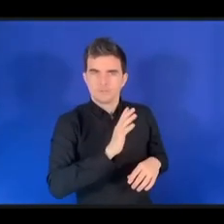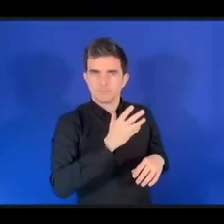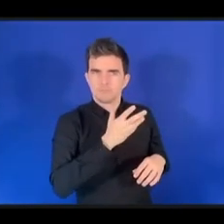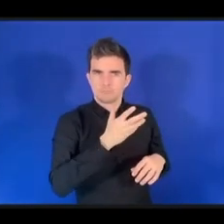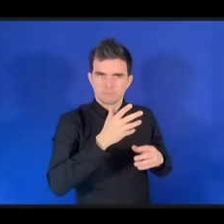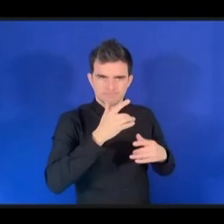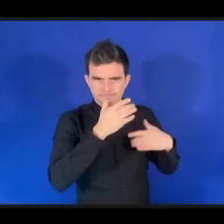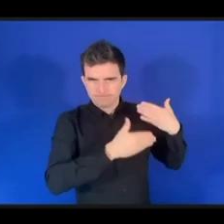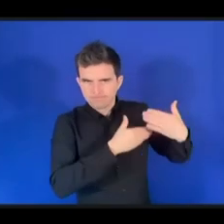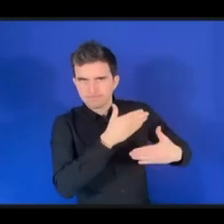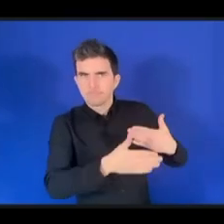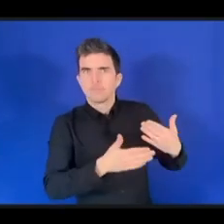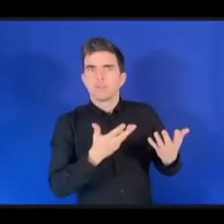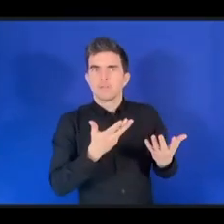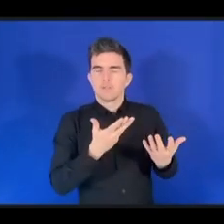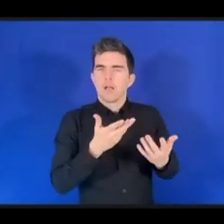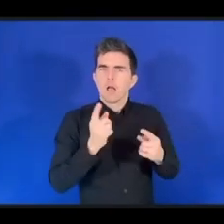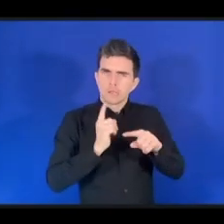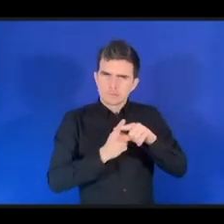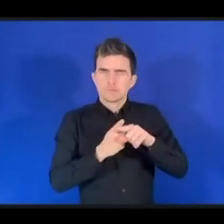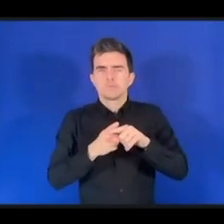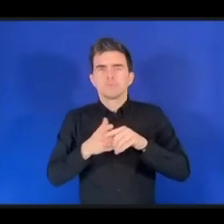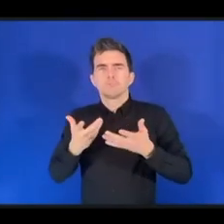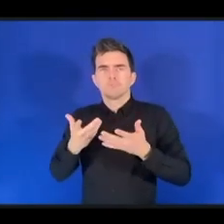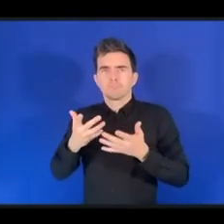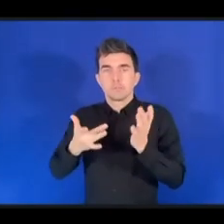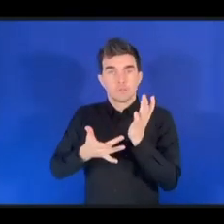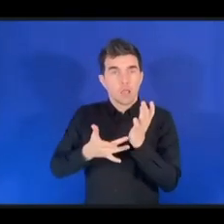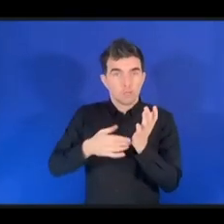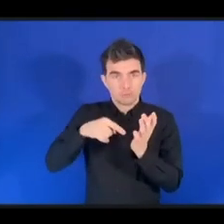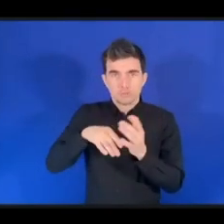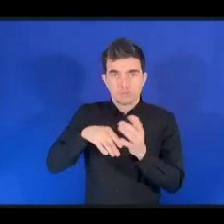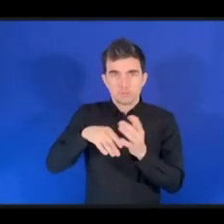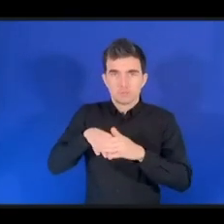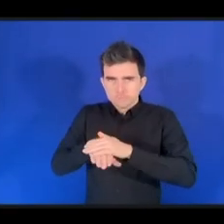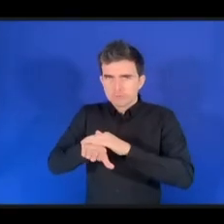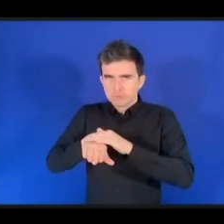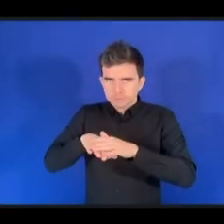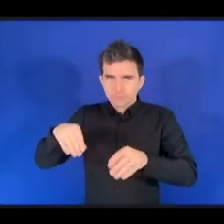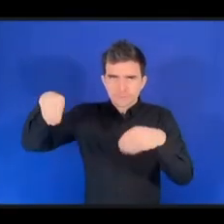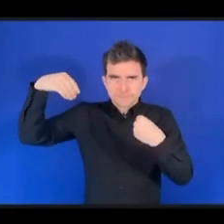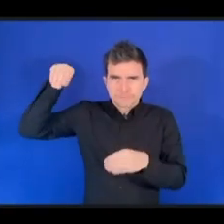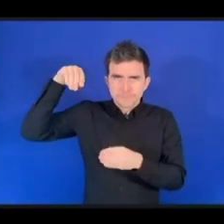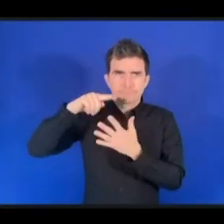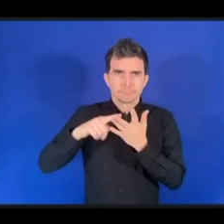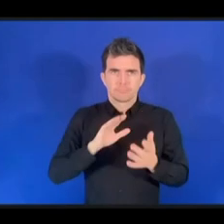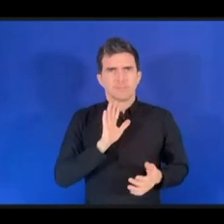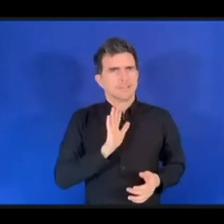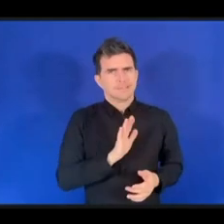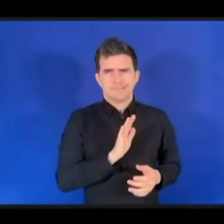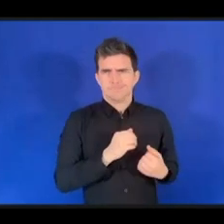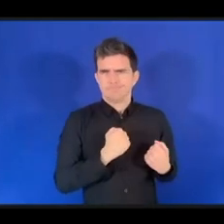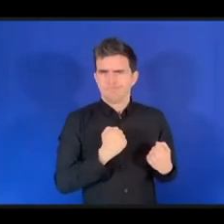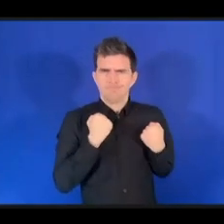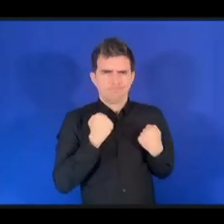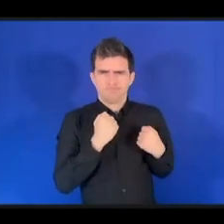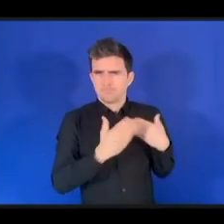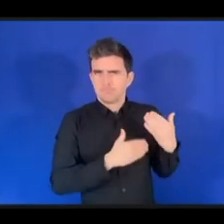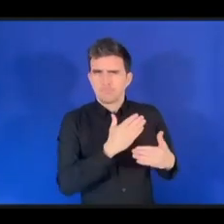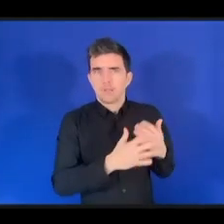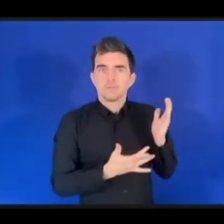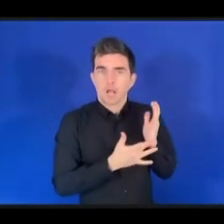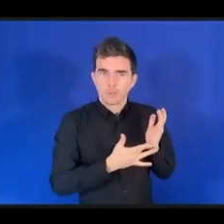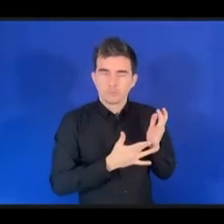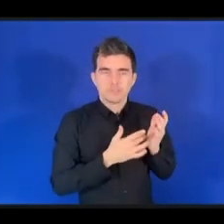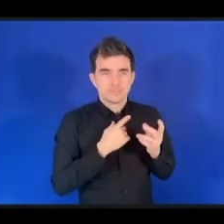технологии для керамики производства печатной продукции в Киото становятся все сильнее и сильнее. Таким